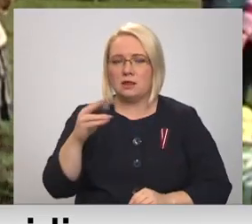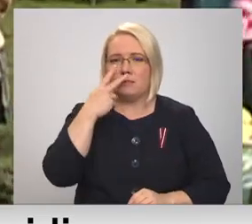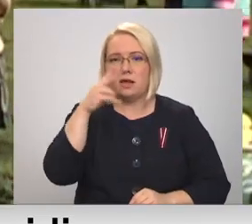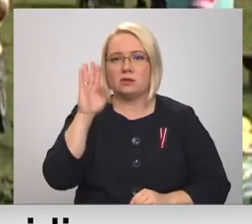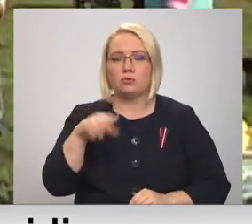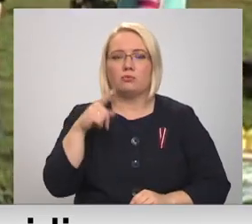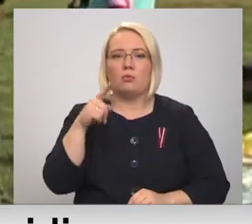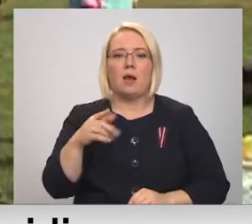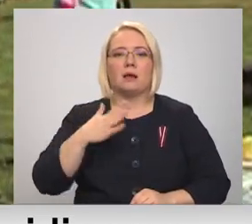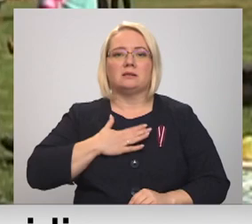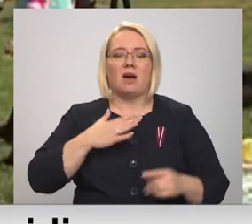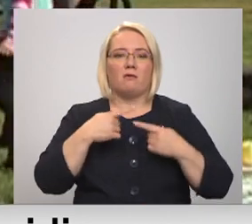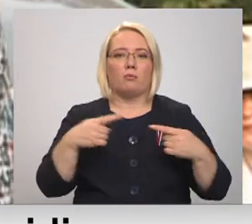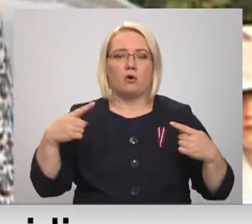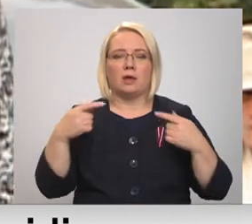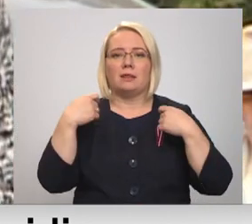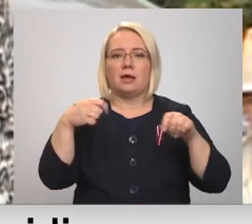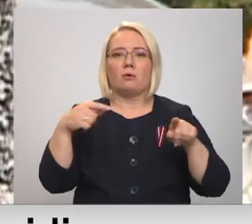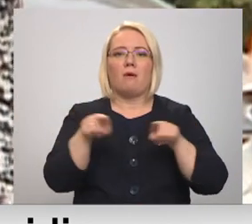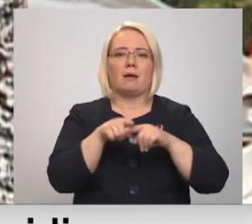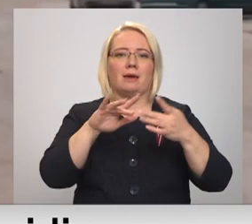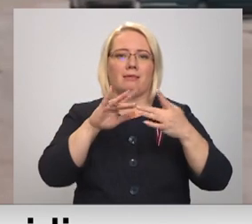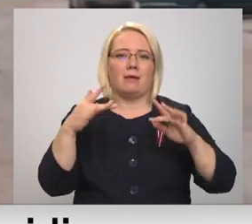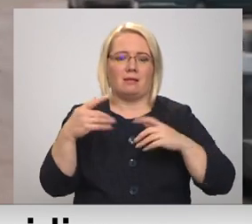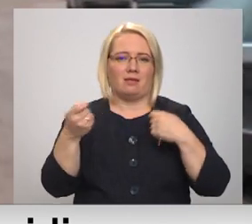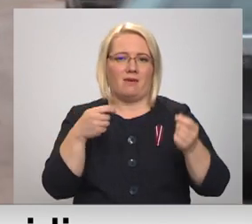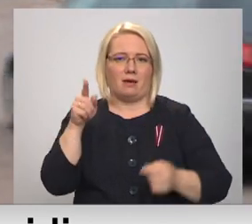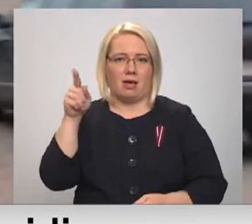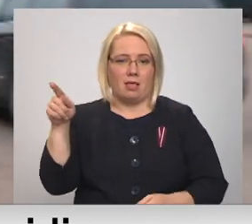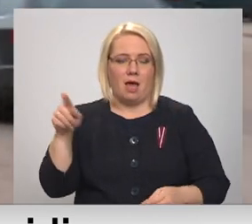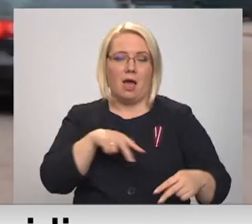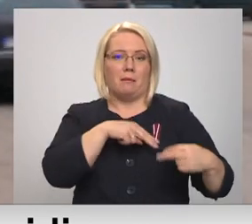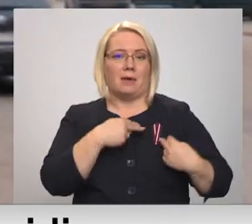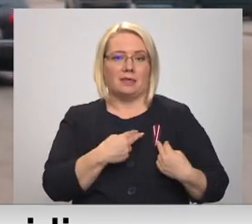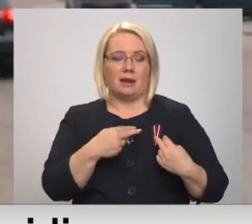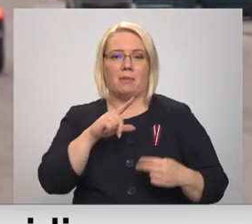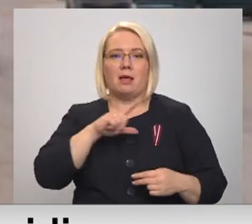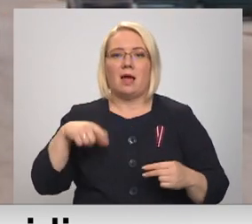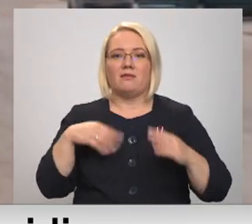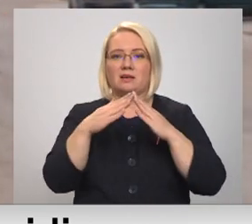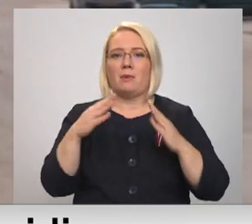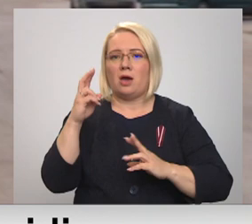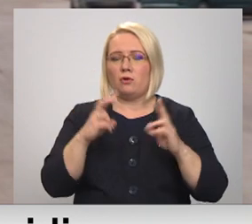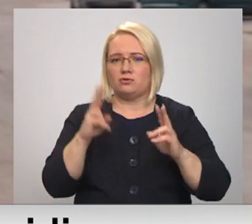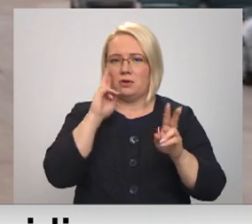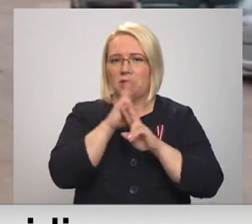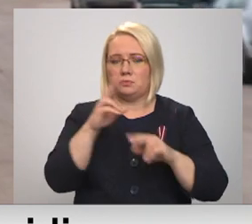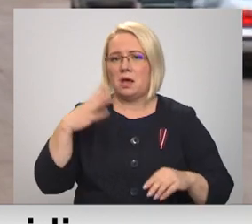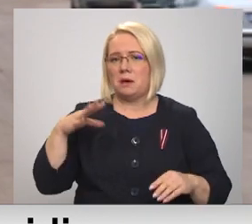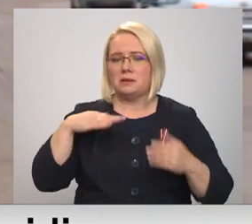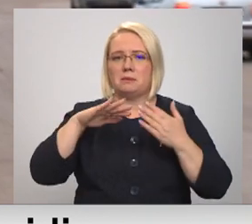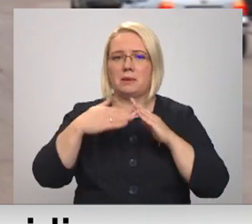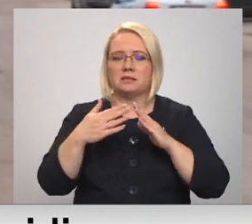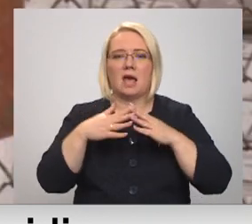to, ka savu produkciju tirgojot arī internetveiklā. Biedrība Latvijas mārižotā ir neizpratnē, kāpēc pilsētu